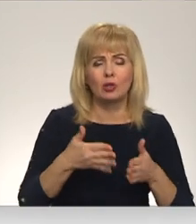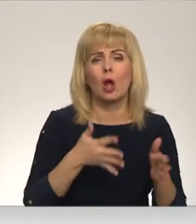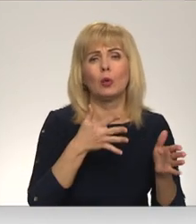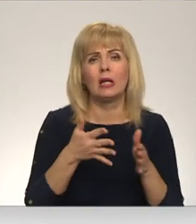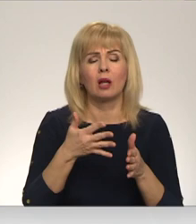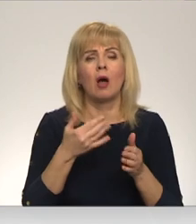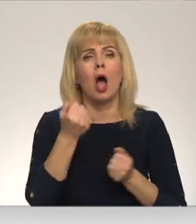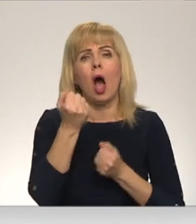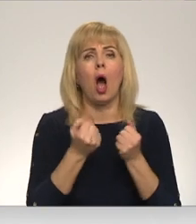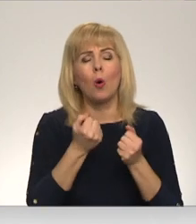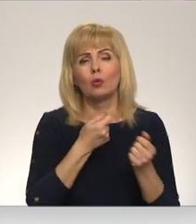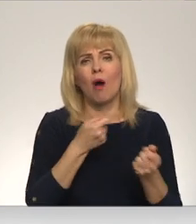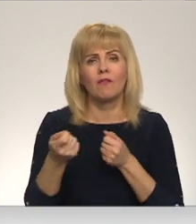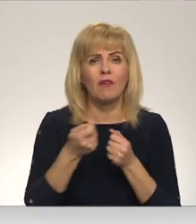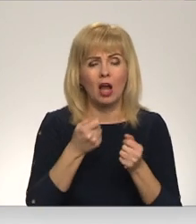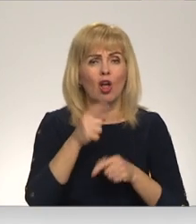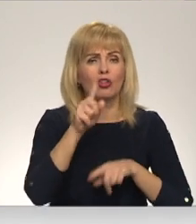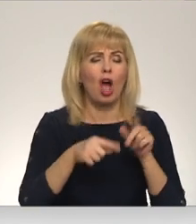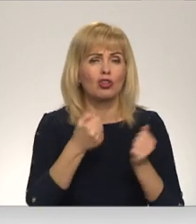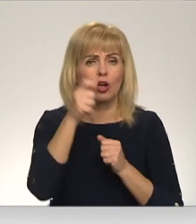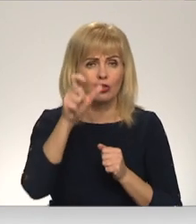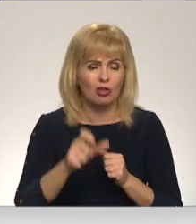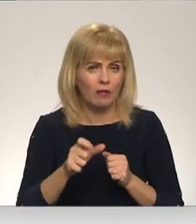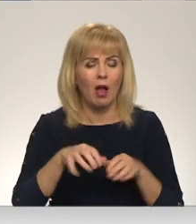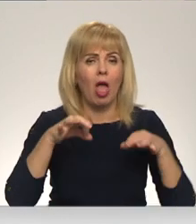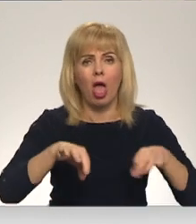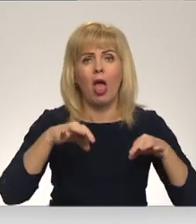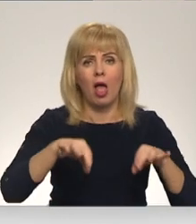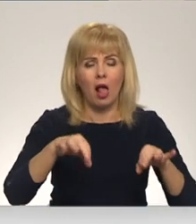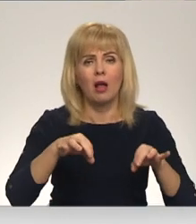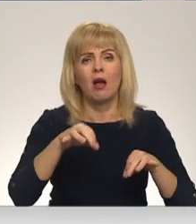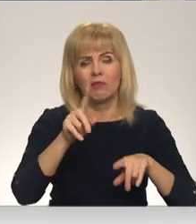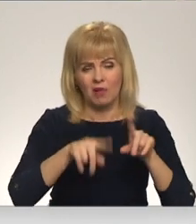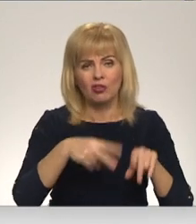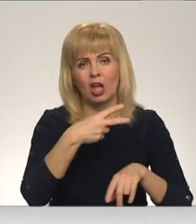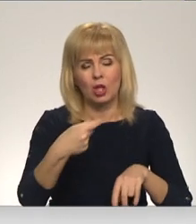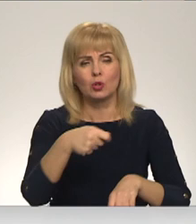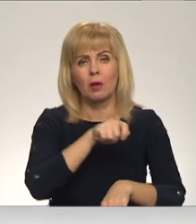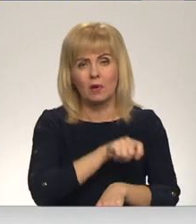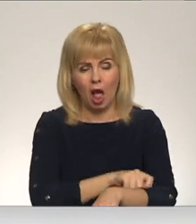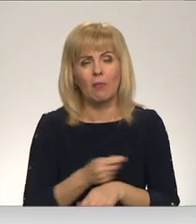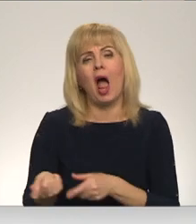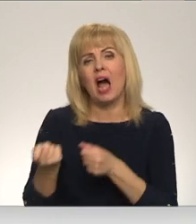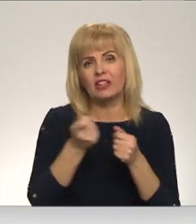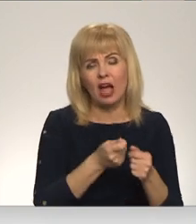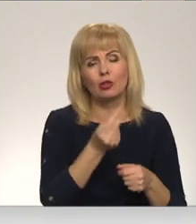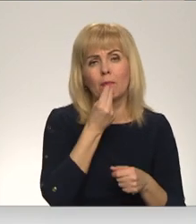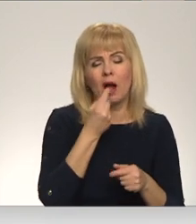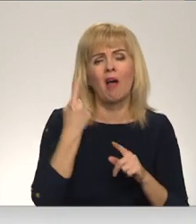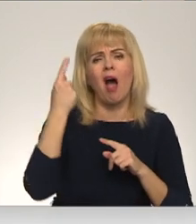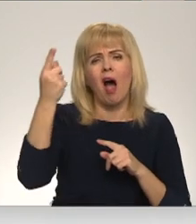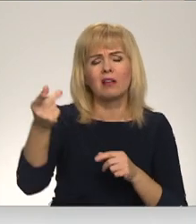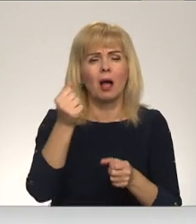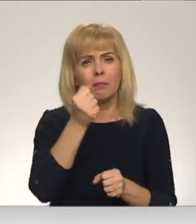autoveikalu ikdienu. Šofrīši reizēm pa grāmbām un kukuržņiem kratās pat 200 km dienā, lai nogādātu pārtiku atālākajiem